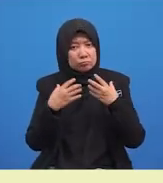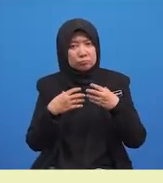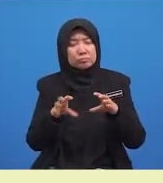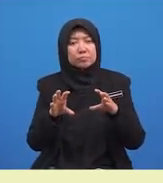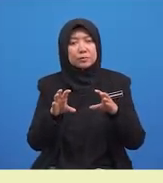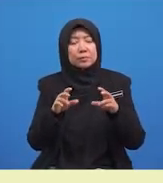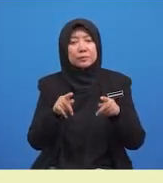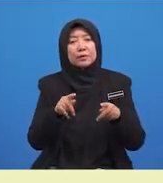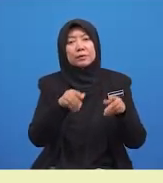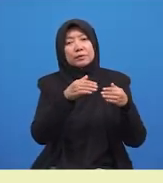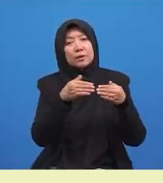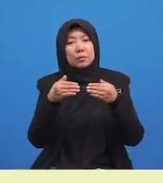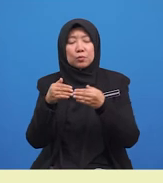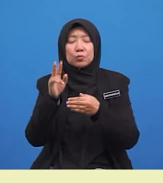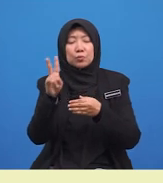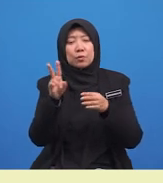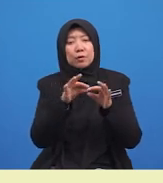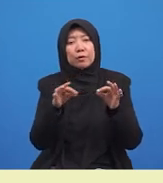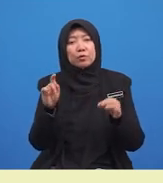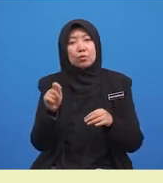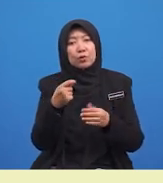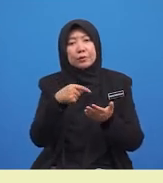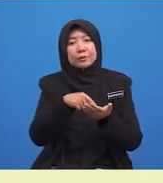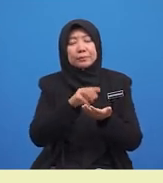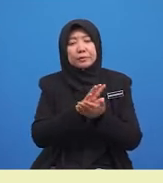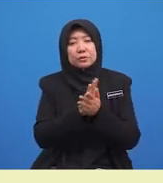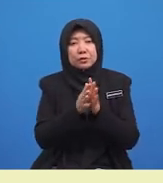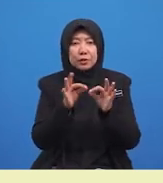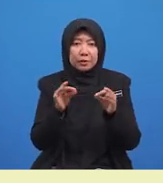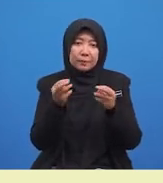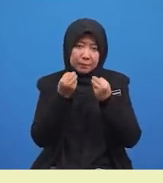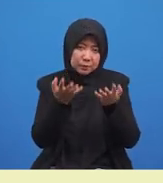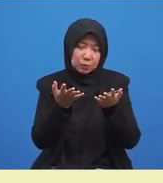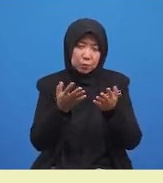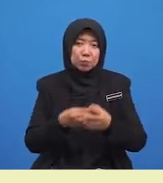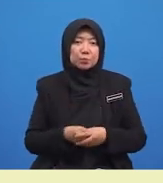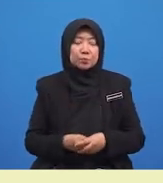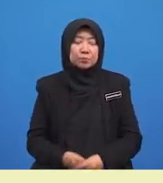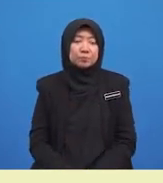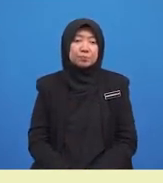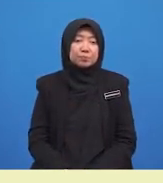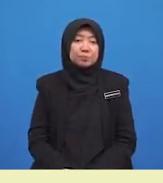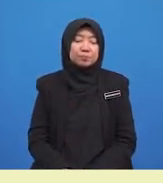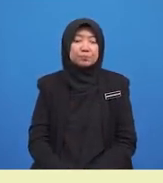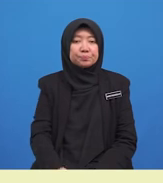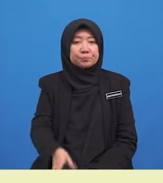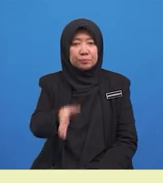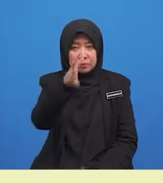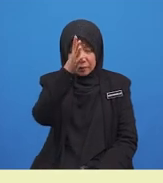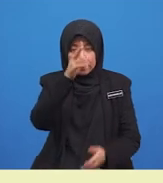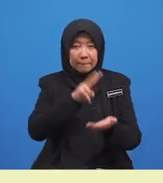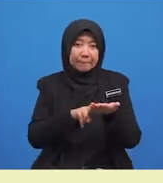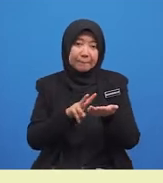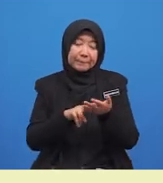sambungkan dua ayat tunggal ini menjadi ayat majmuk. Ayah membaca